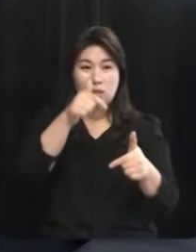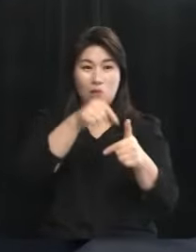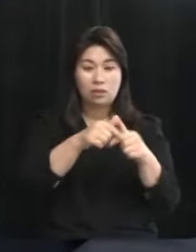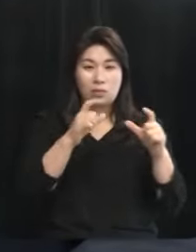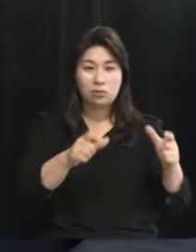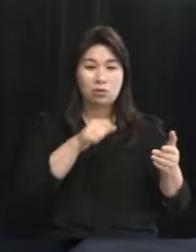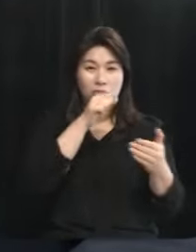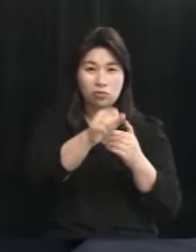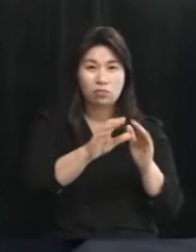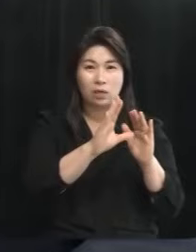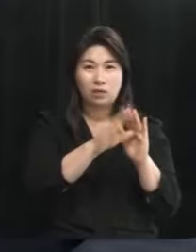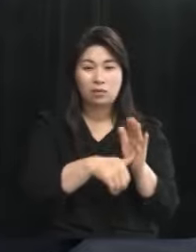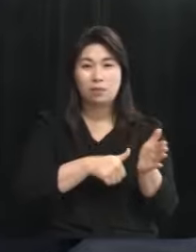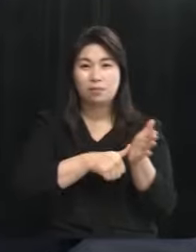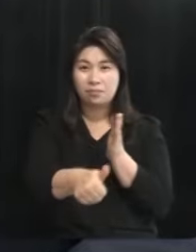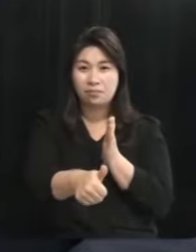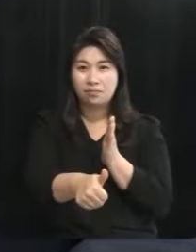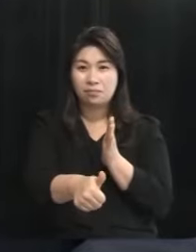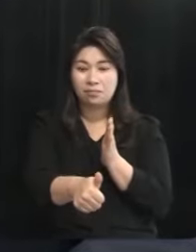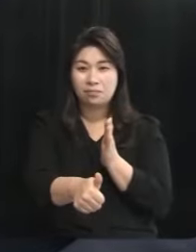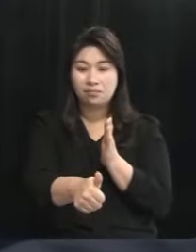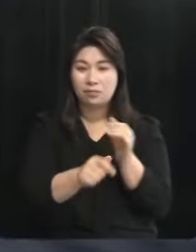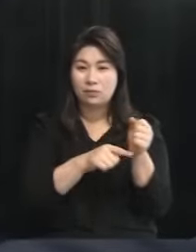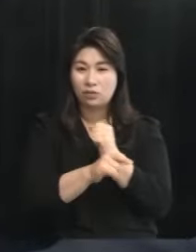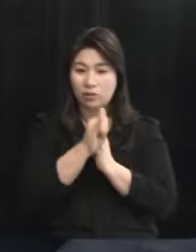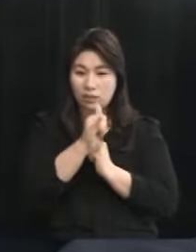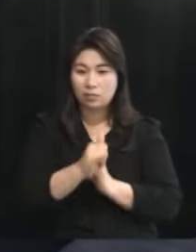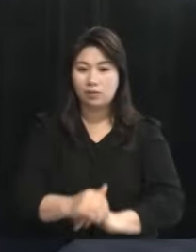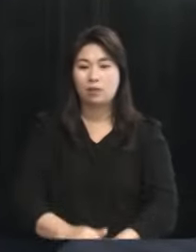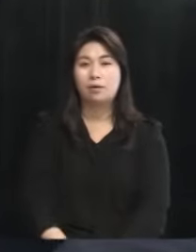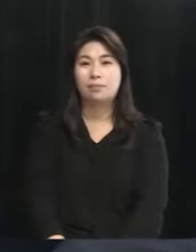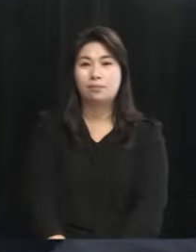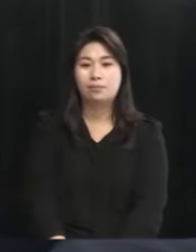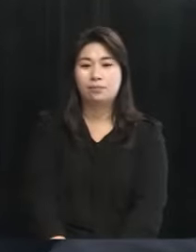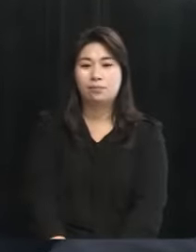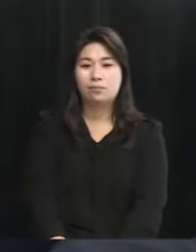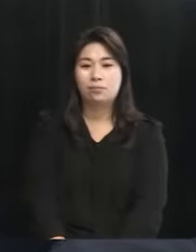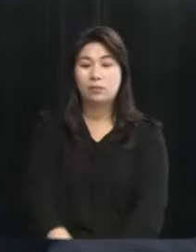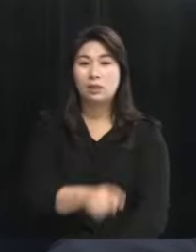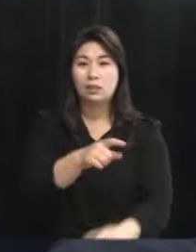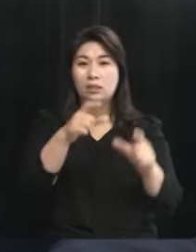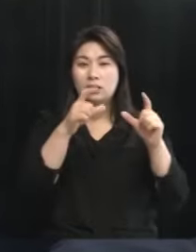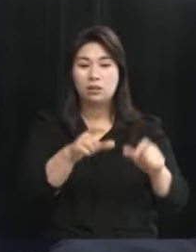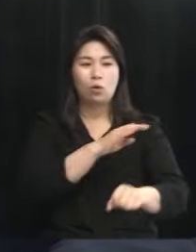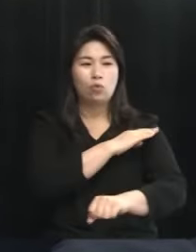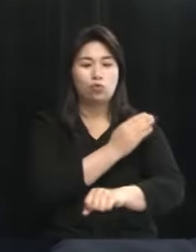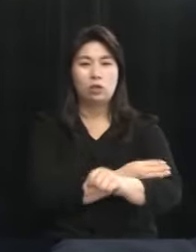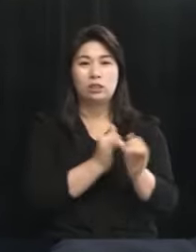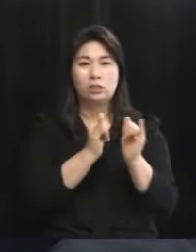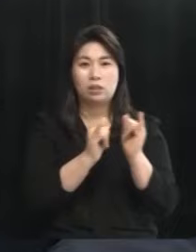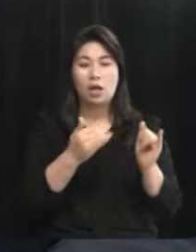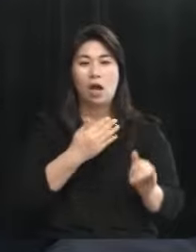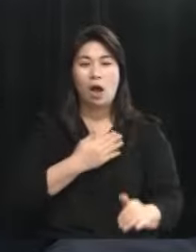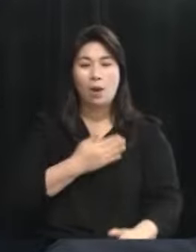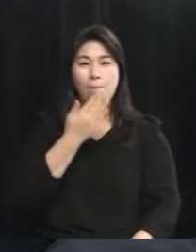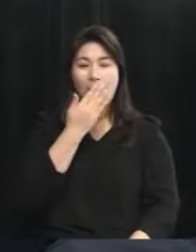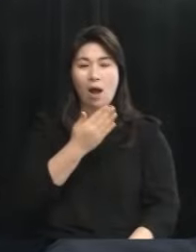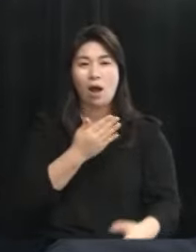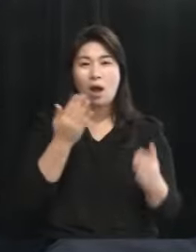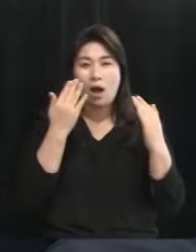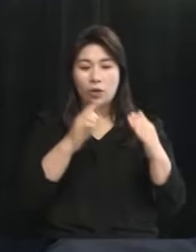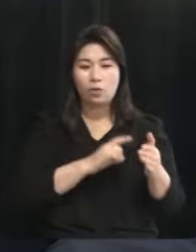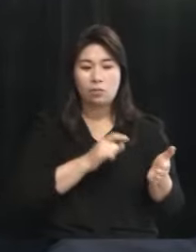삭제한 그런 특별한 이유가 있습니까 뭐 그 지역 유권자들이 알 수 있는 학교를 쓰는 게 맞다고 생각하고요